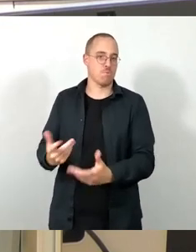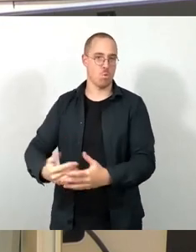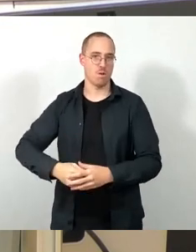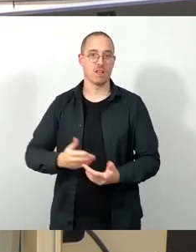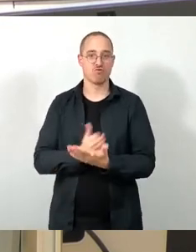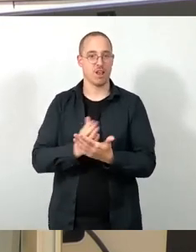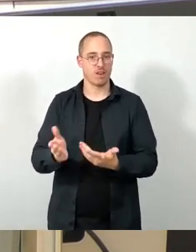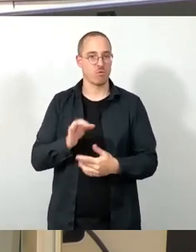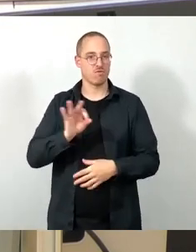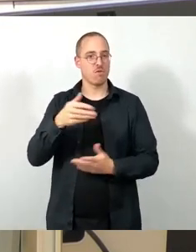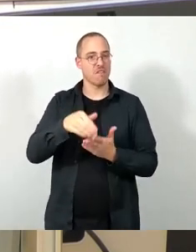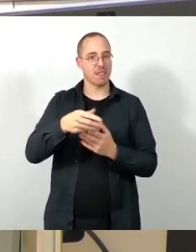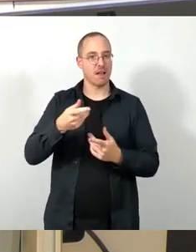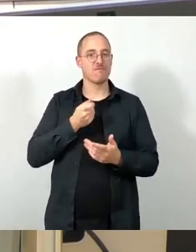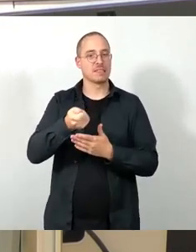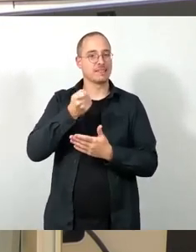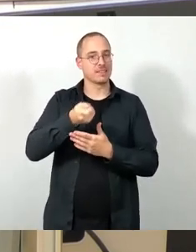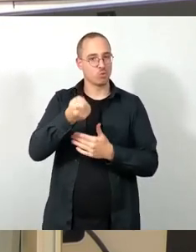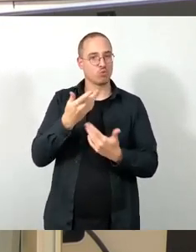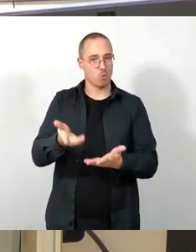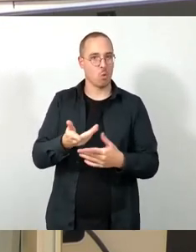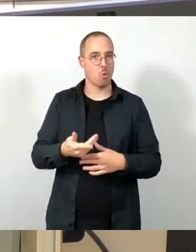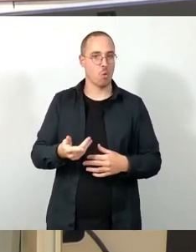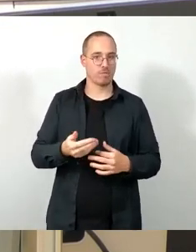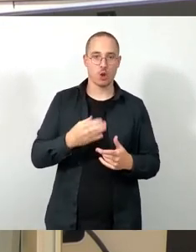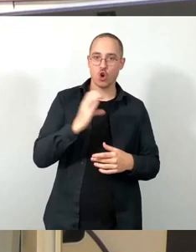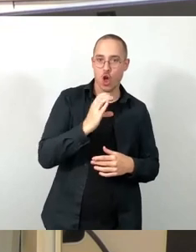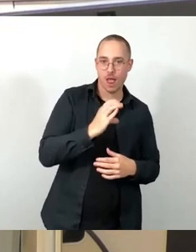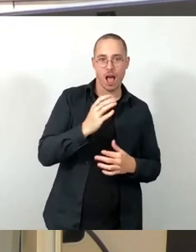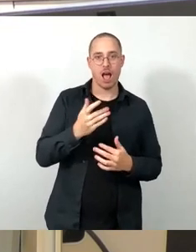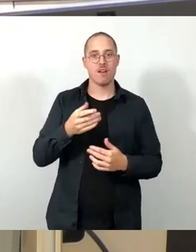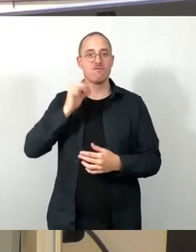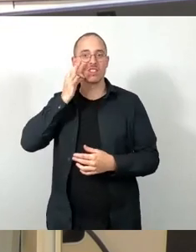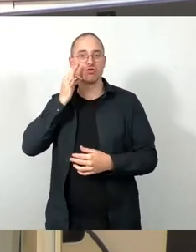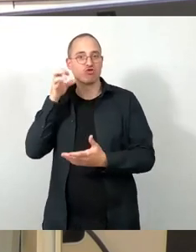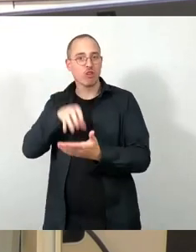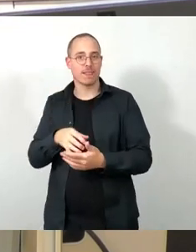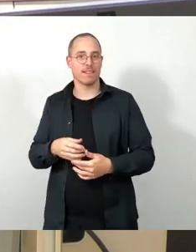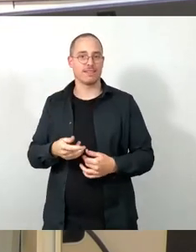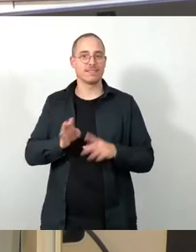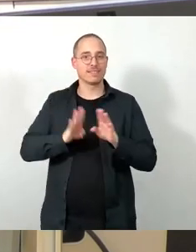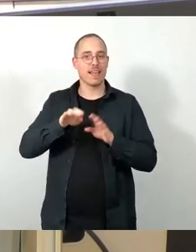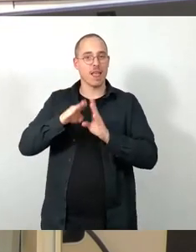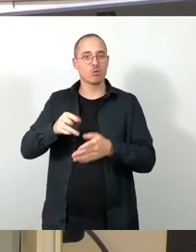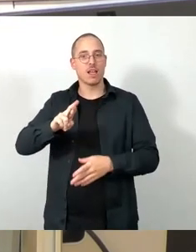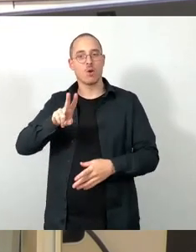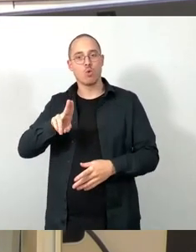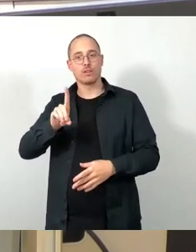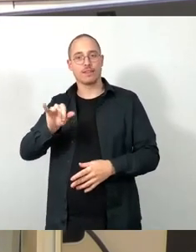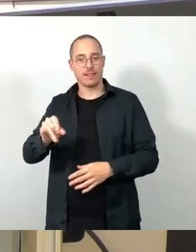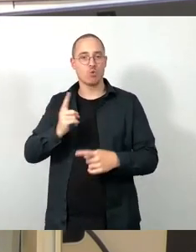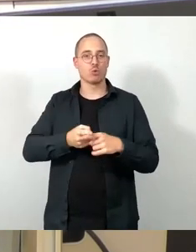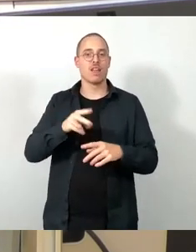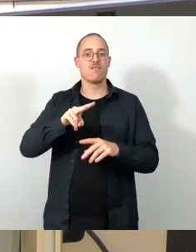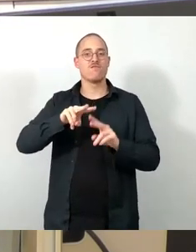Kultur- und Nachbarschaftszentren in Cotta, in Friedrichstadt, dem Theaterhaus Rudi und der Villa Akazienhof in Gruner getroffen